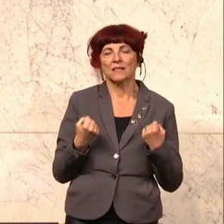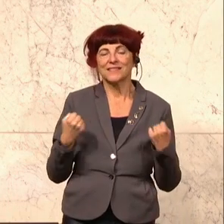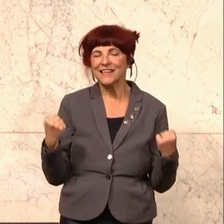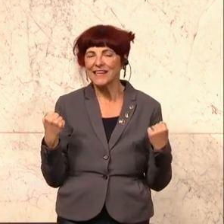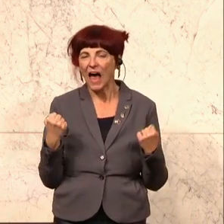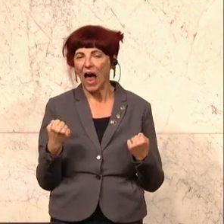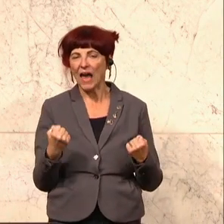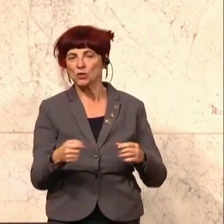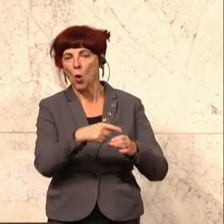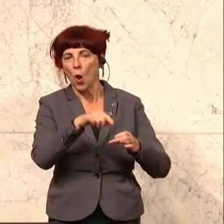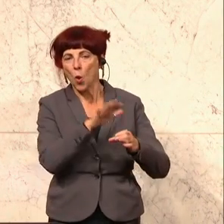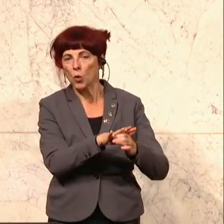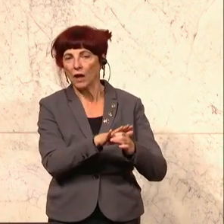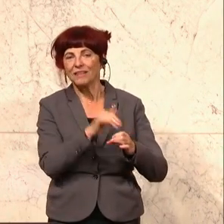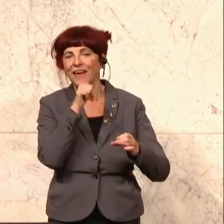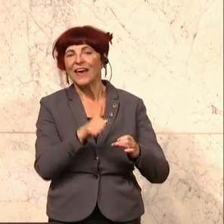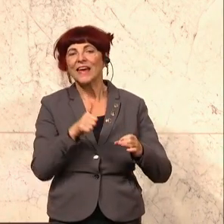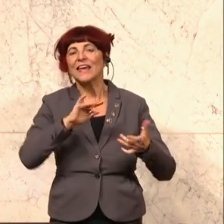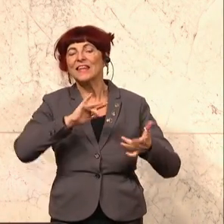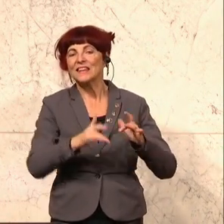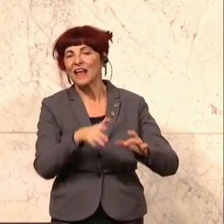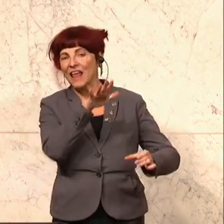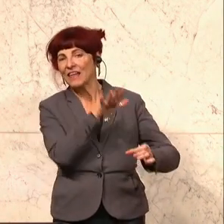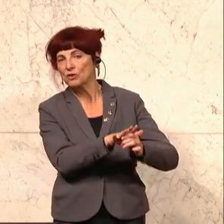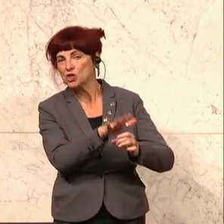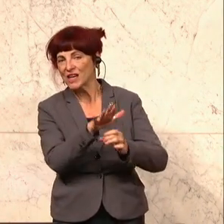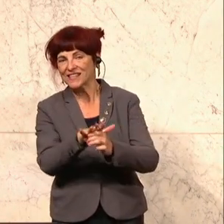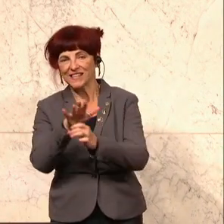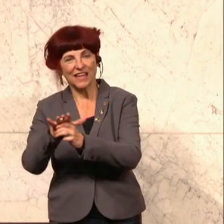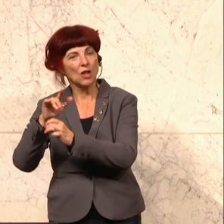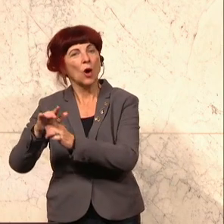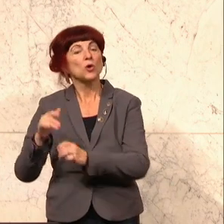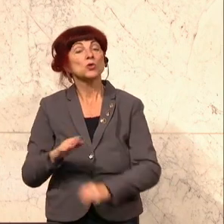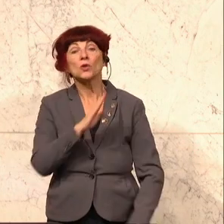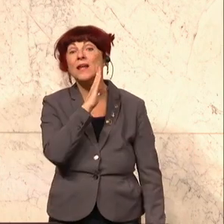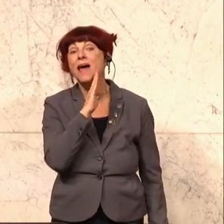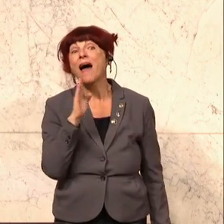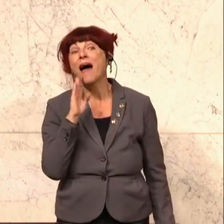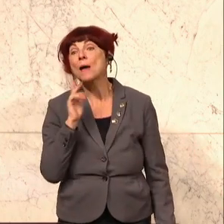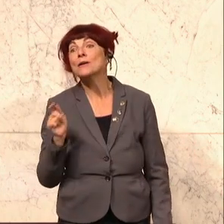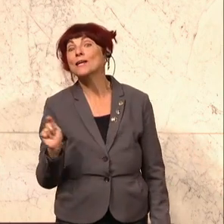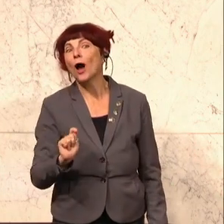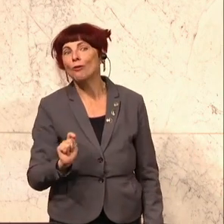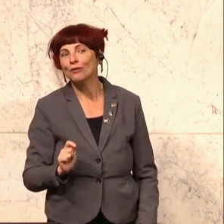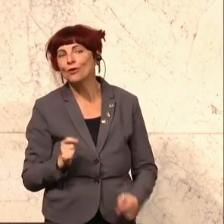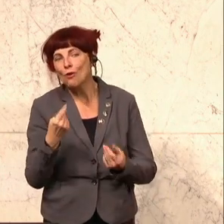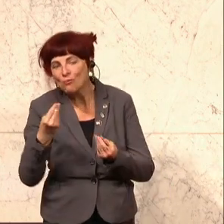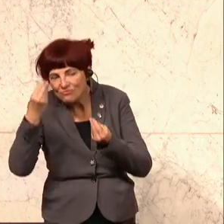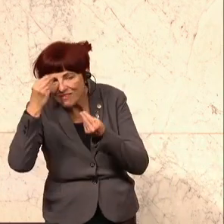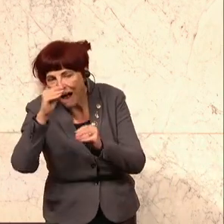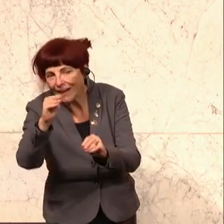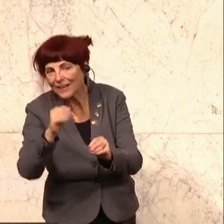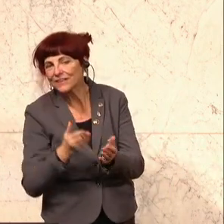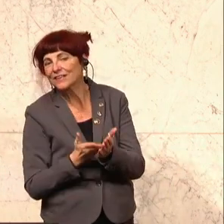zu schließen, sondern sie heimlich zu kaufen und dann für Nachrichtendienste auszunützen. Denn hier